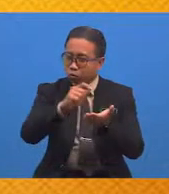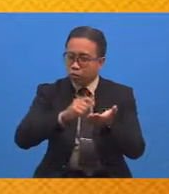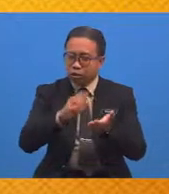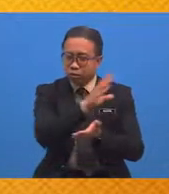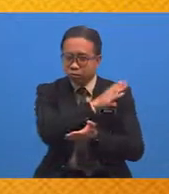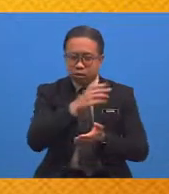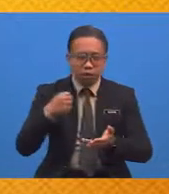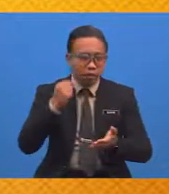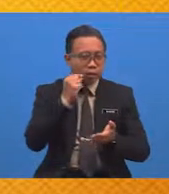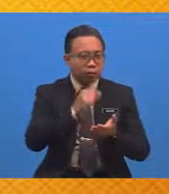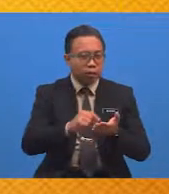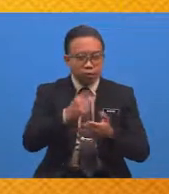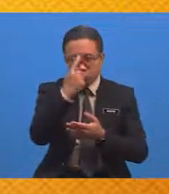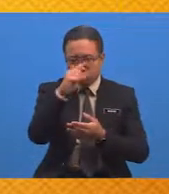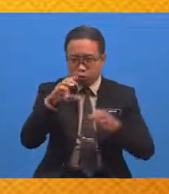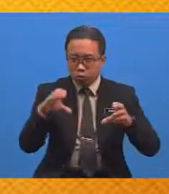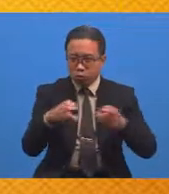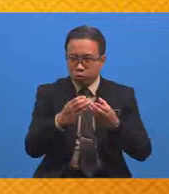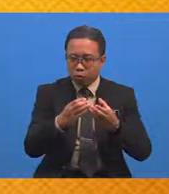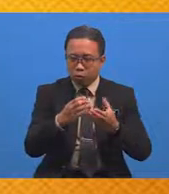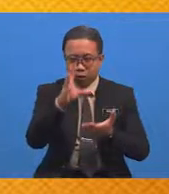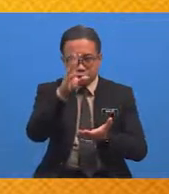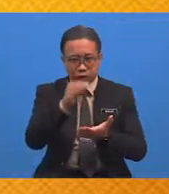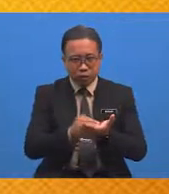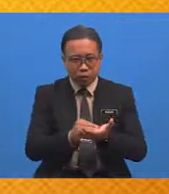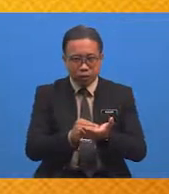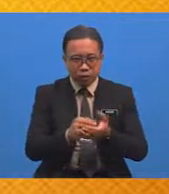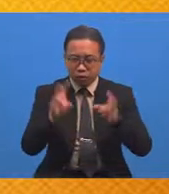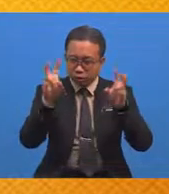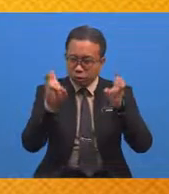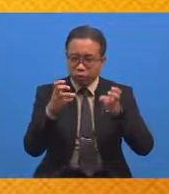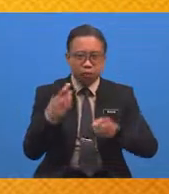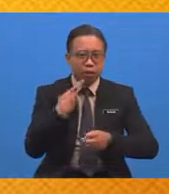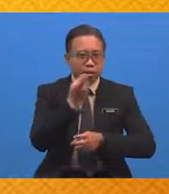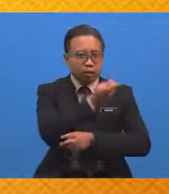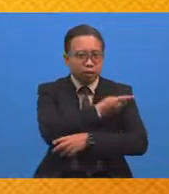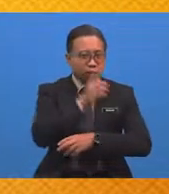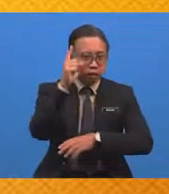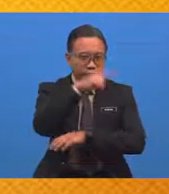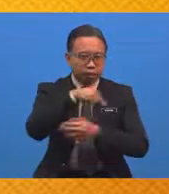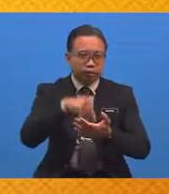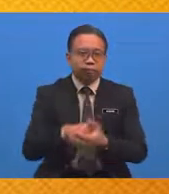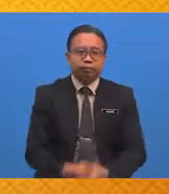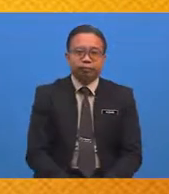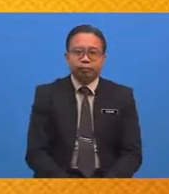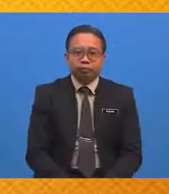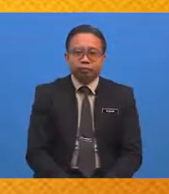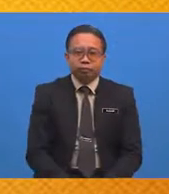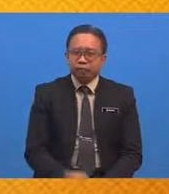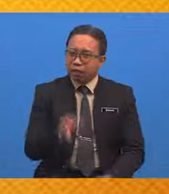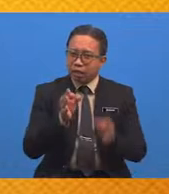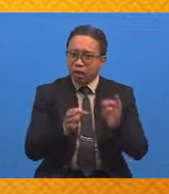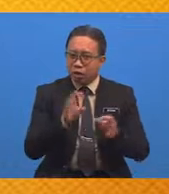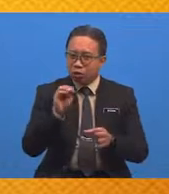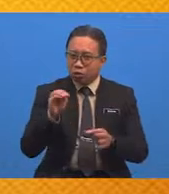pen Untuk membuat nota dan catatan Topik kita pada hari ini Sekiranya murid